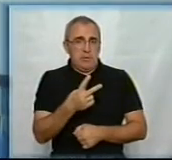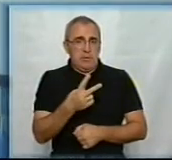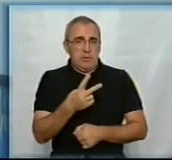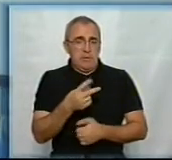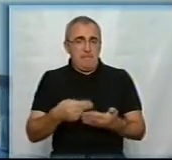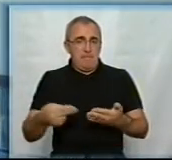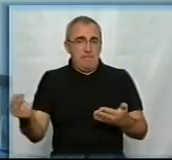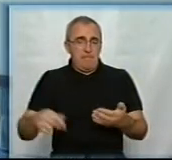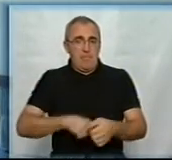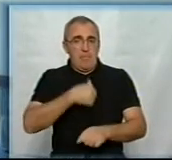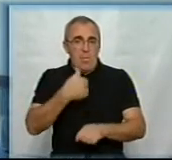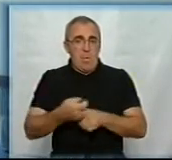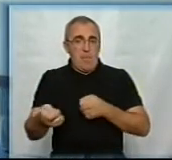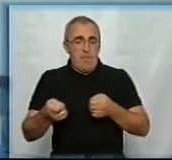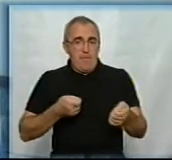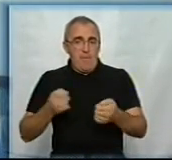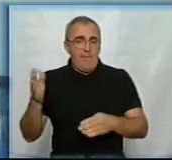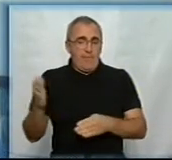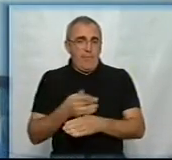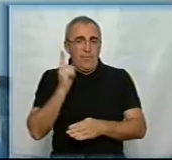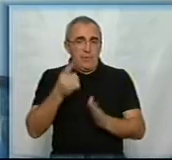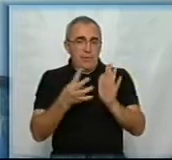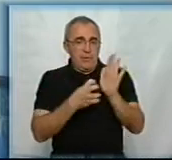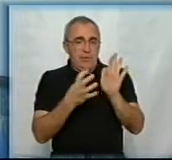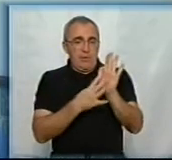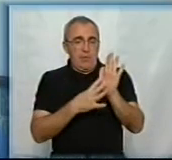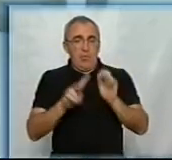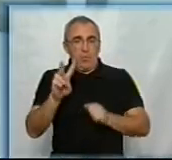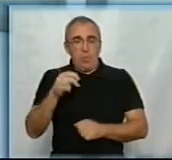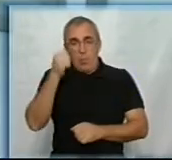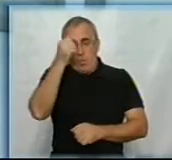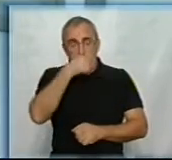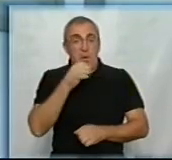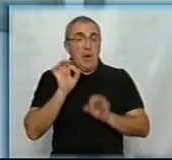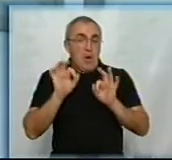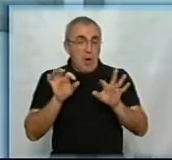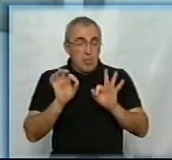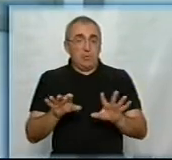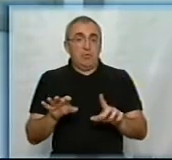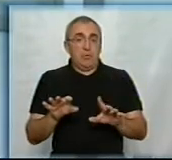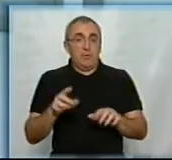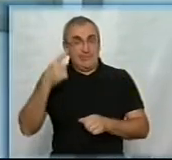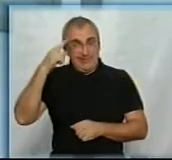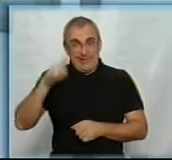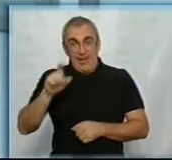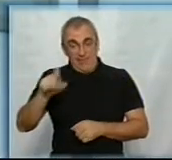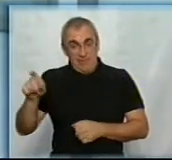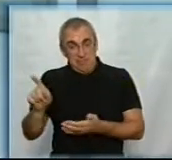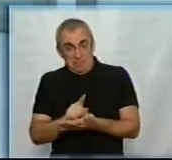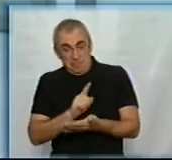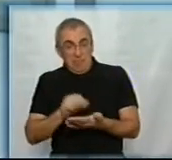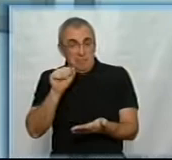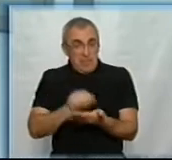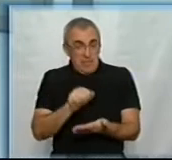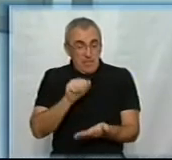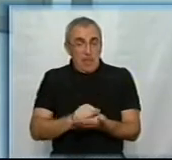підписана головою правління, випущена в 1992 році. Кажуть знавці, що вона була надрукована